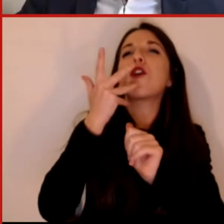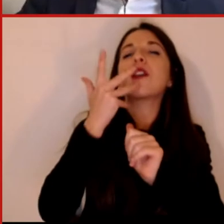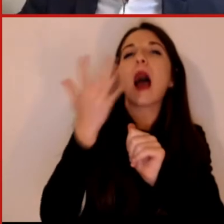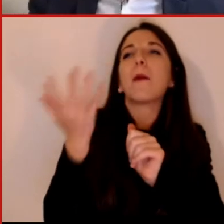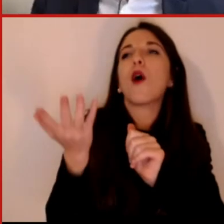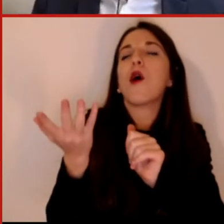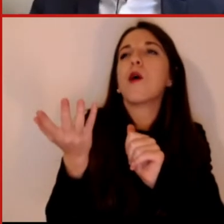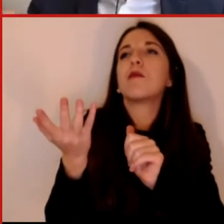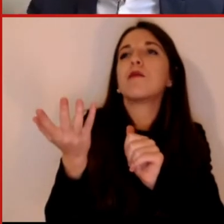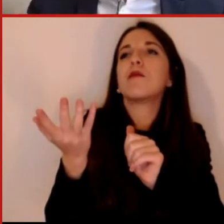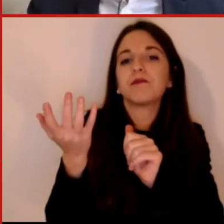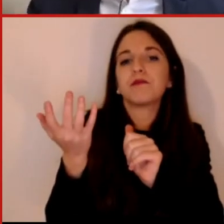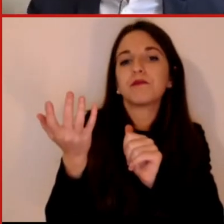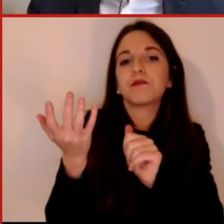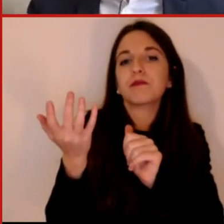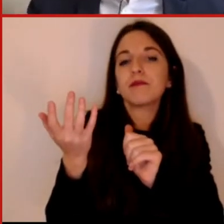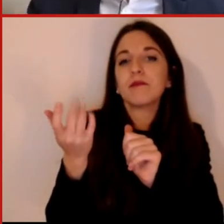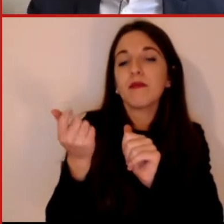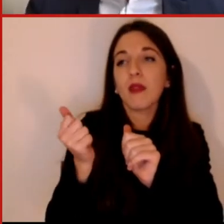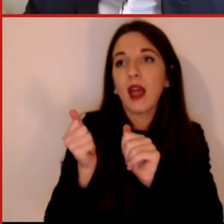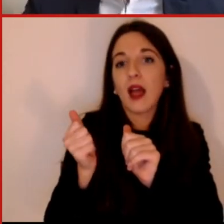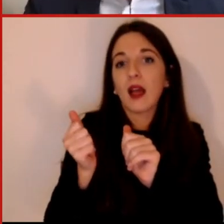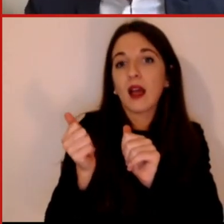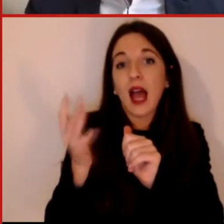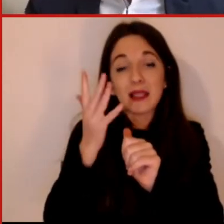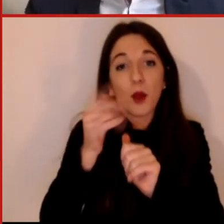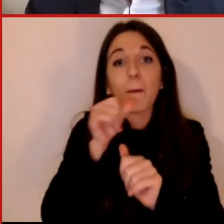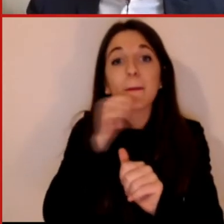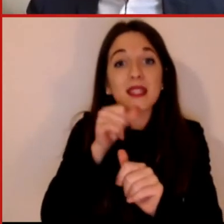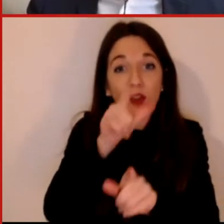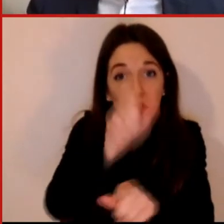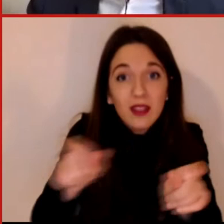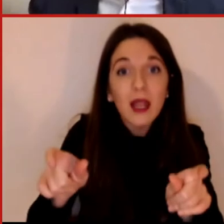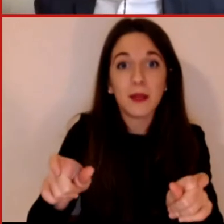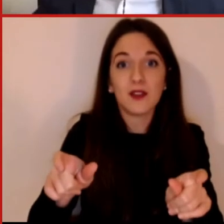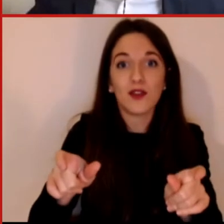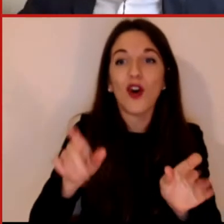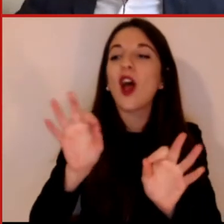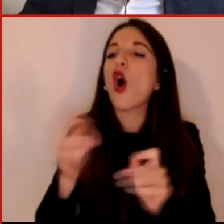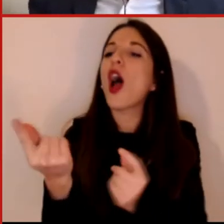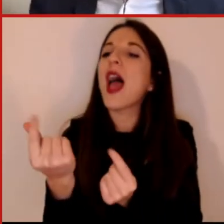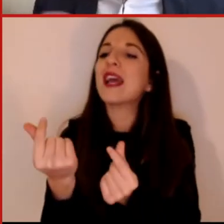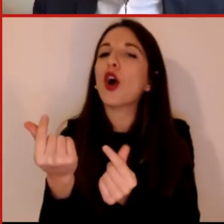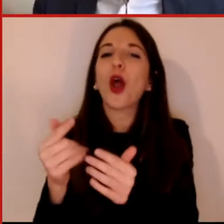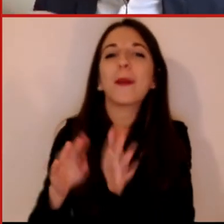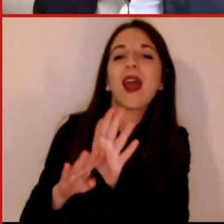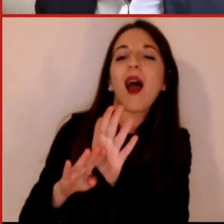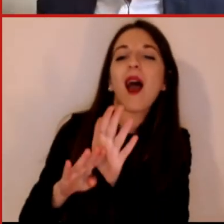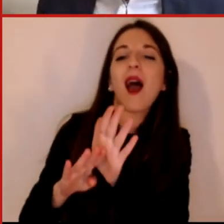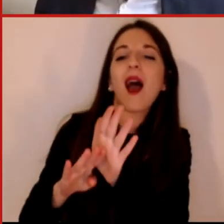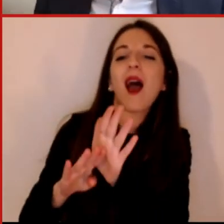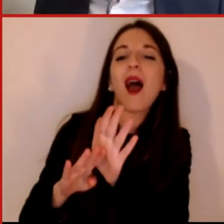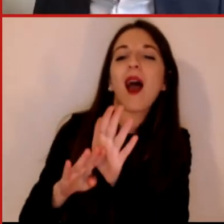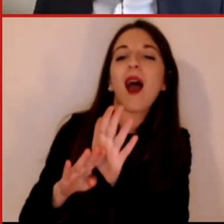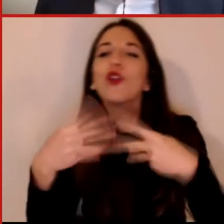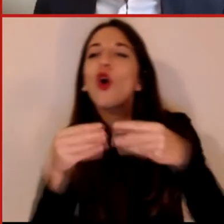attenta a quelle che sono le elezioni, quelli che sono i bisogni e i trend economici. E tutto questo però in qualche modo è sempre un